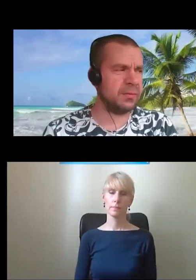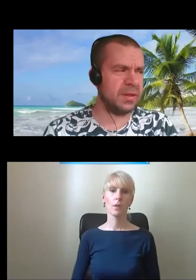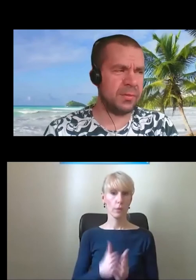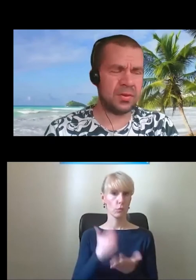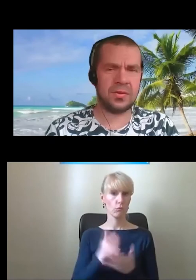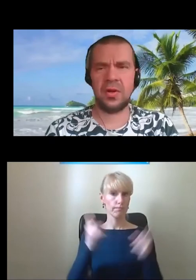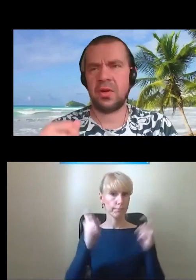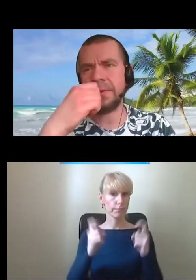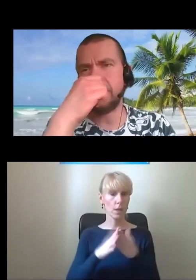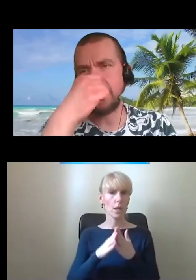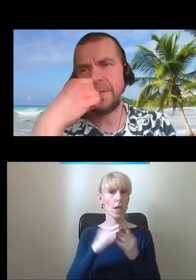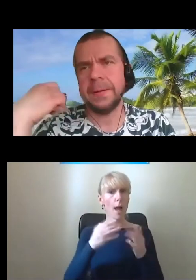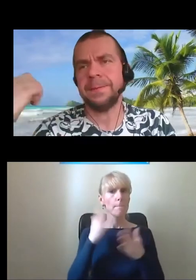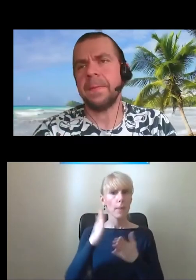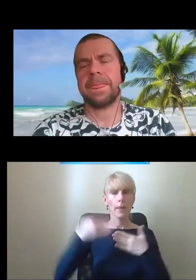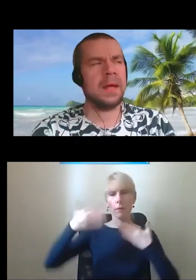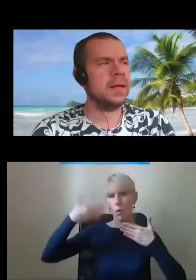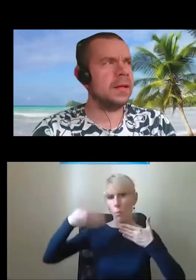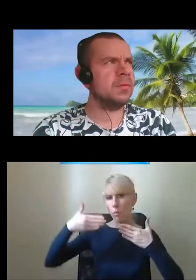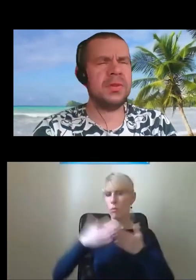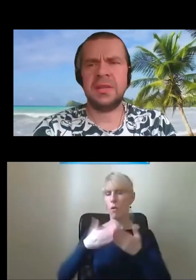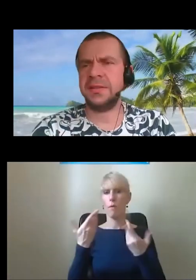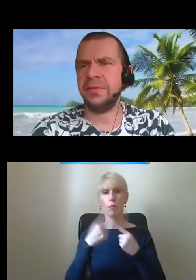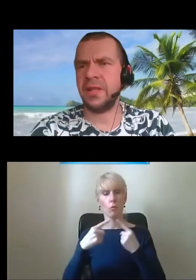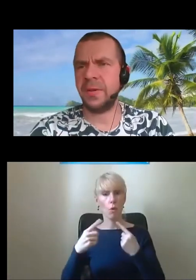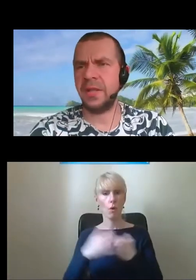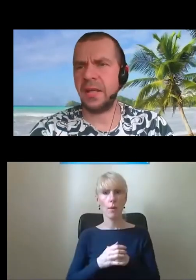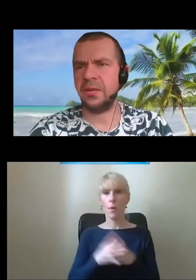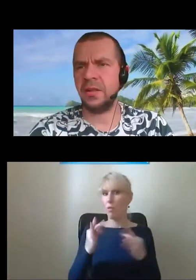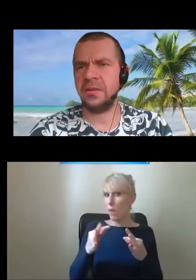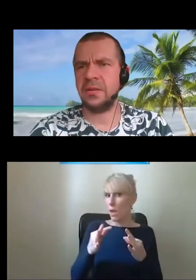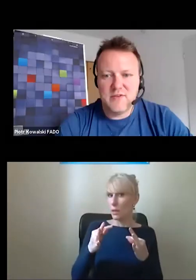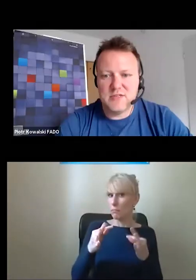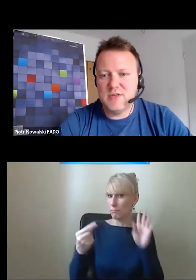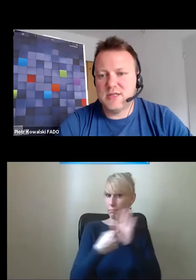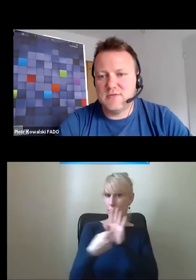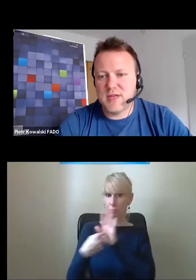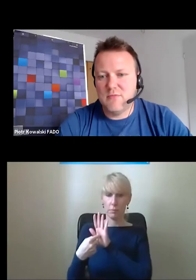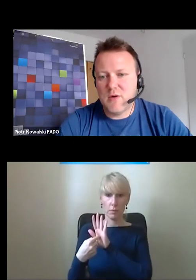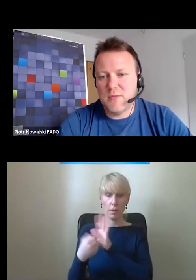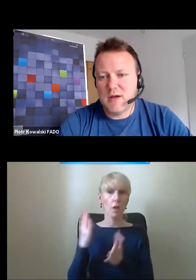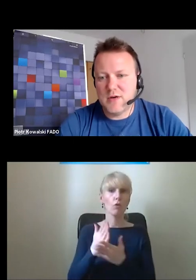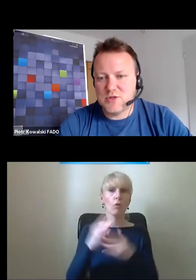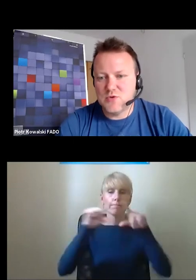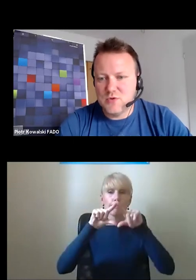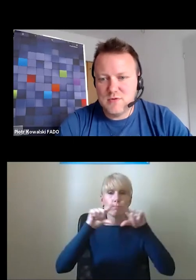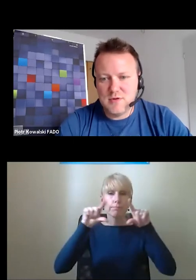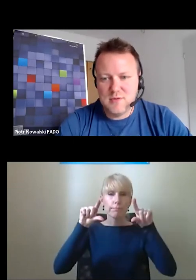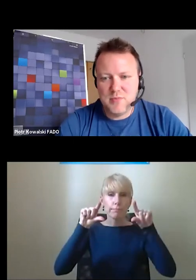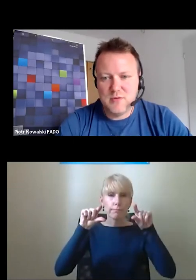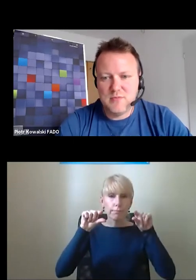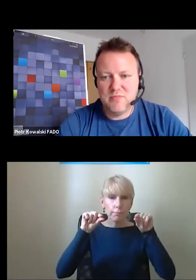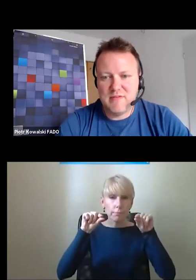pozwolił sobie na bieżąco trochę komentować, bo mnie teraz nie widać, prawda? Jak to jest? Teraz Cię widać w takim małym kawałeczku